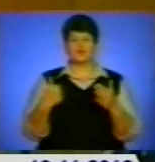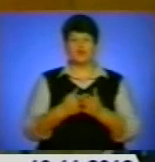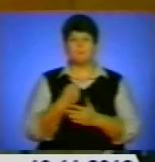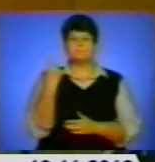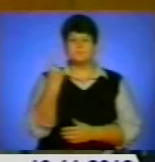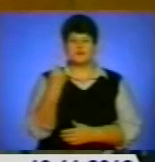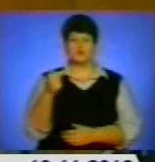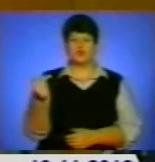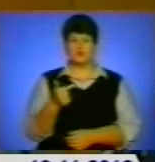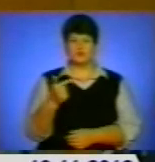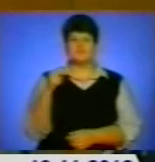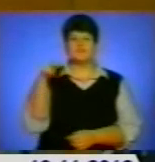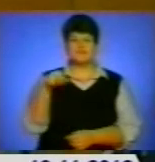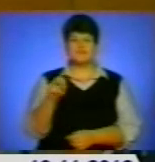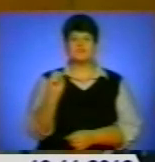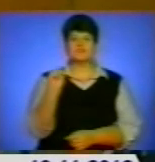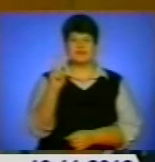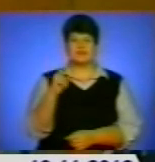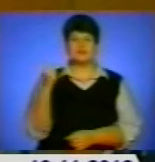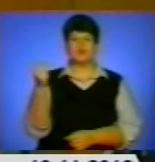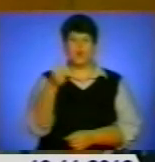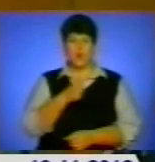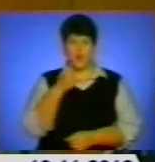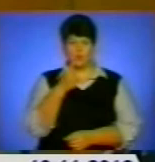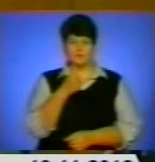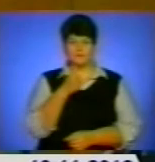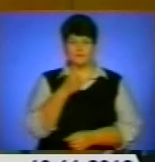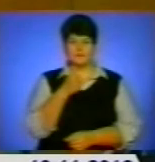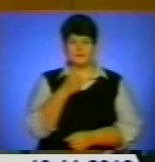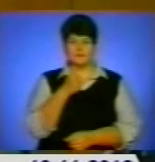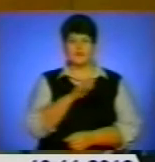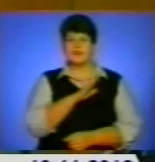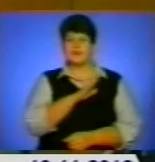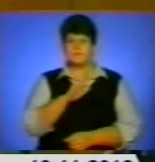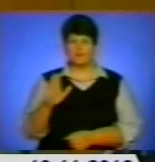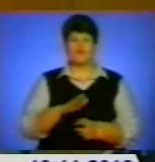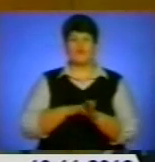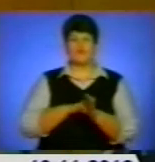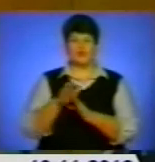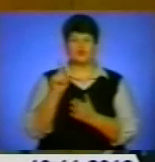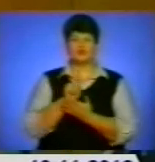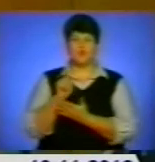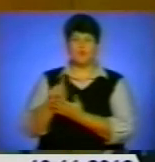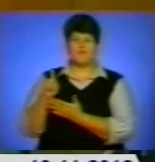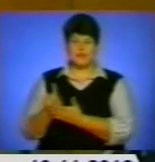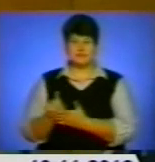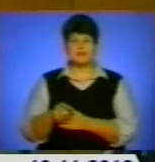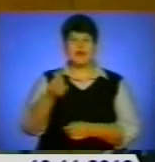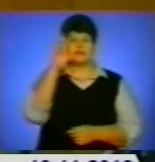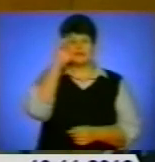2012 року не будуть виконані зобов'язання держави